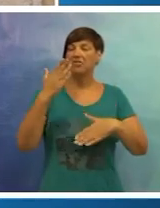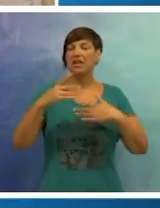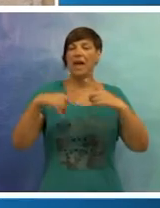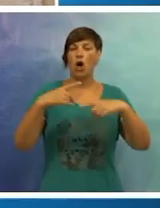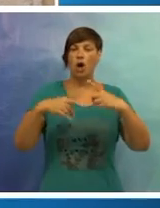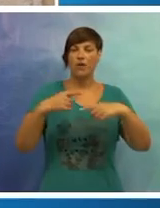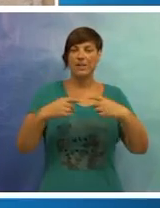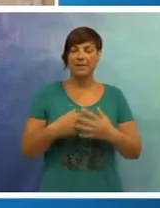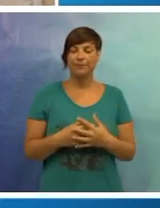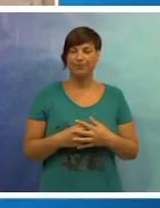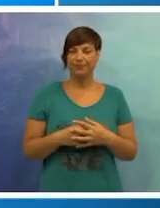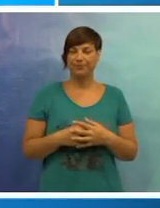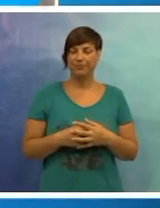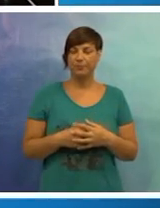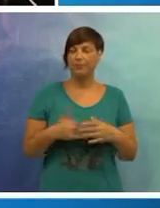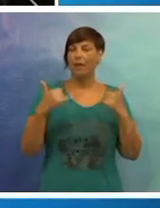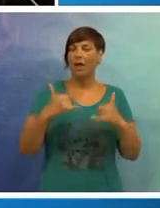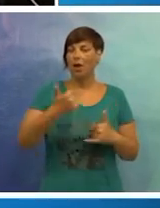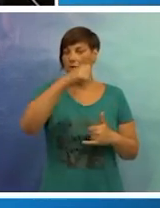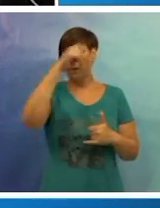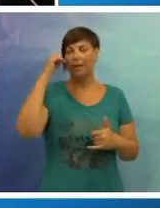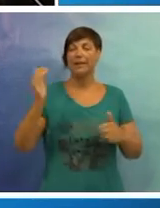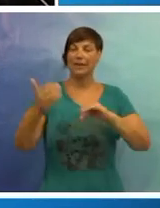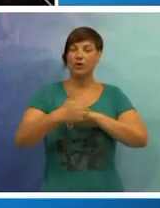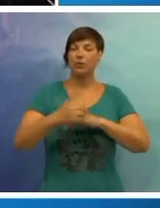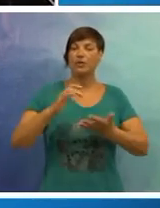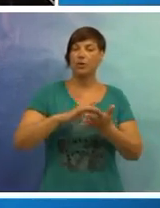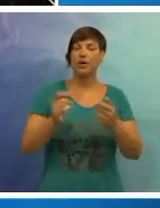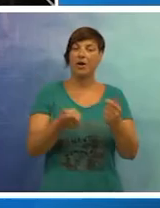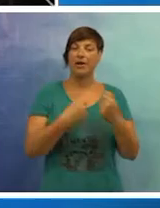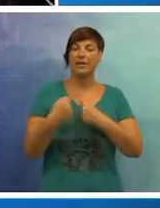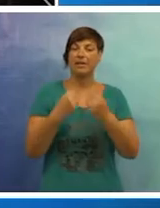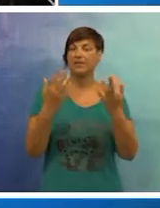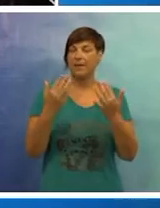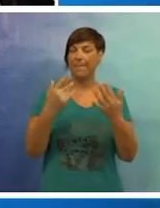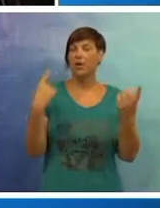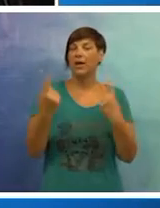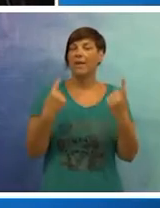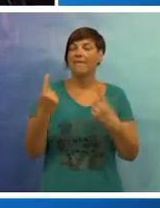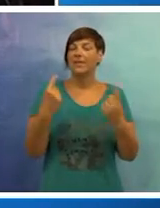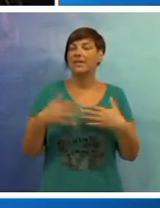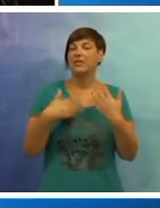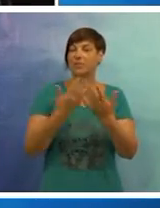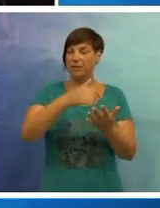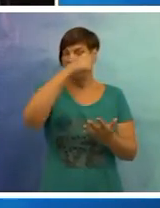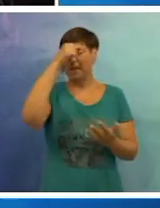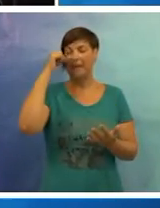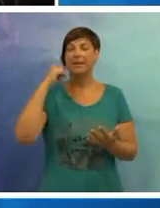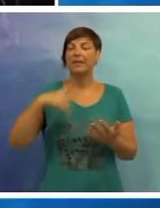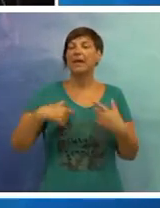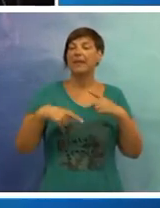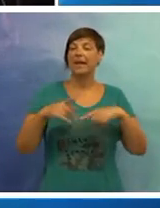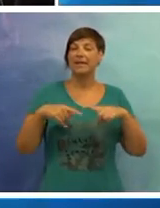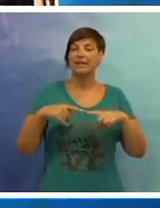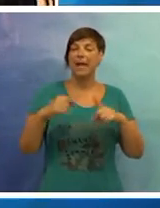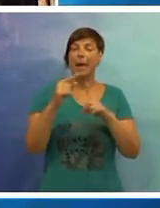biti isplačen do kraja kolovoza. I ovoga ljeta na Dubrovačkom se području organiziraju brojne pučke feste koje su postale ljetna